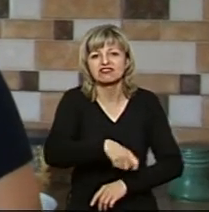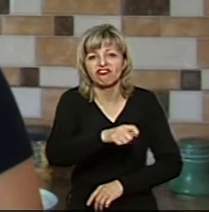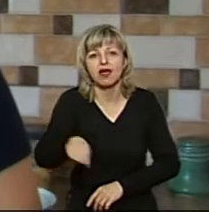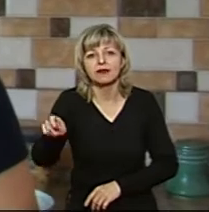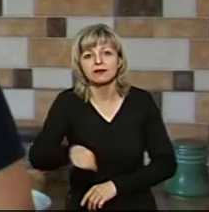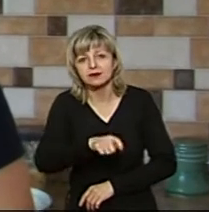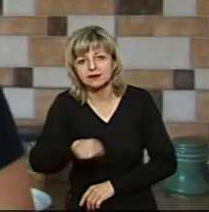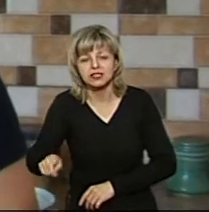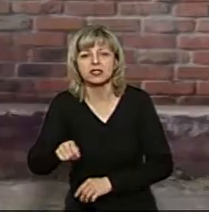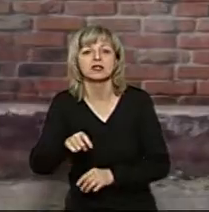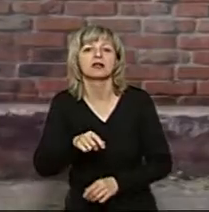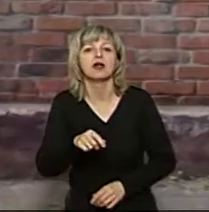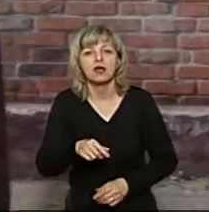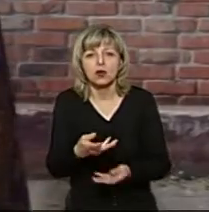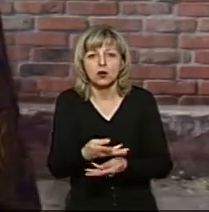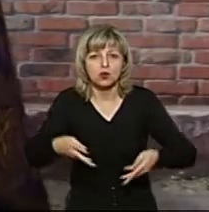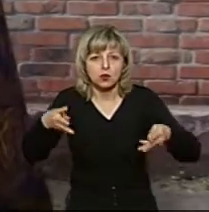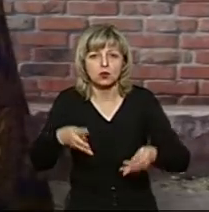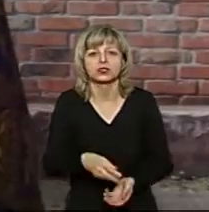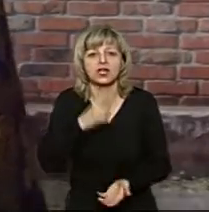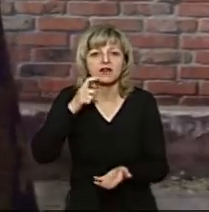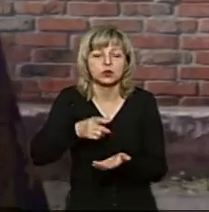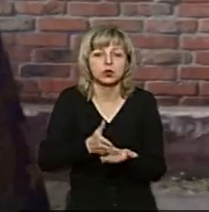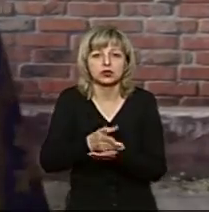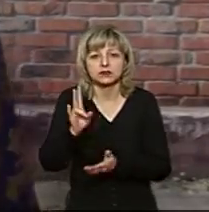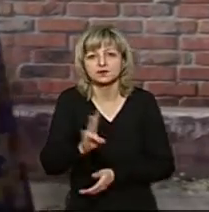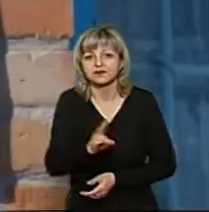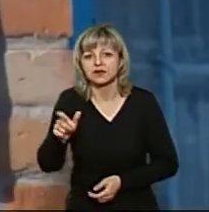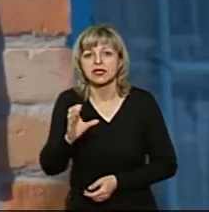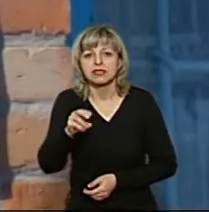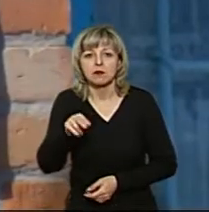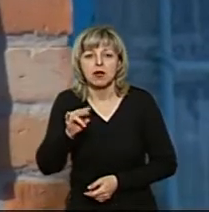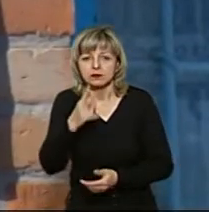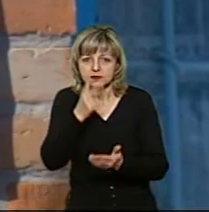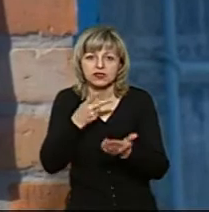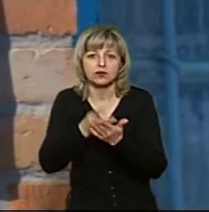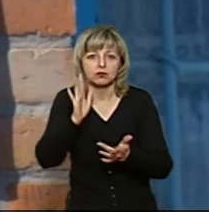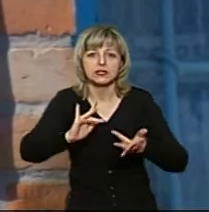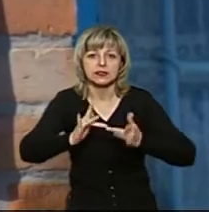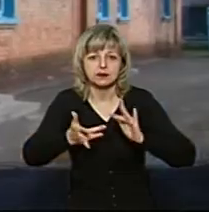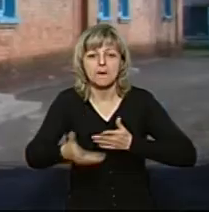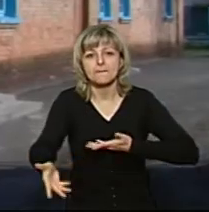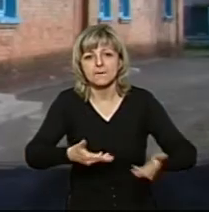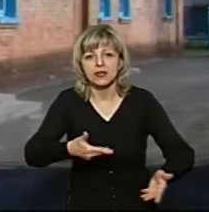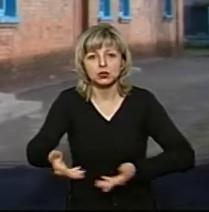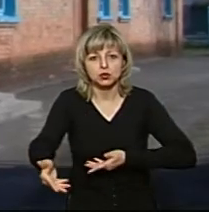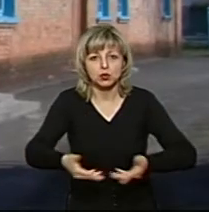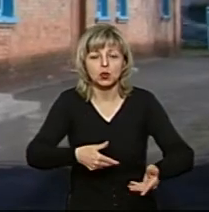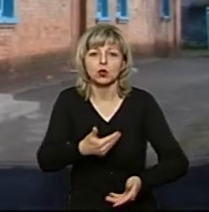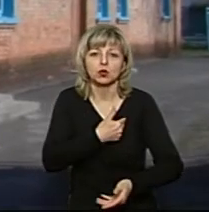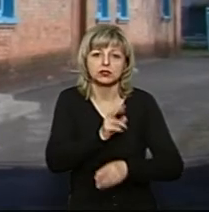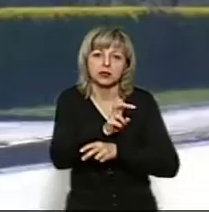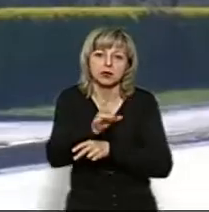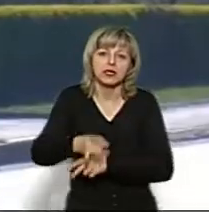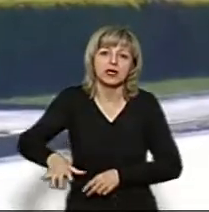кошики». Великодню службу луцький священик Степан Гайгель транслюватиме онлайн. Пішою ходою, каже священик, планує